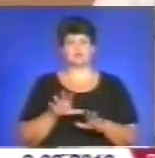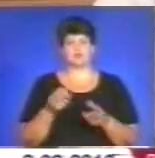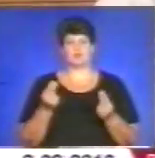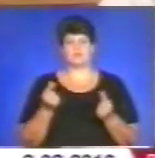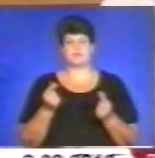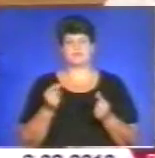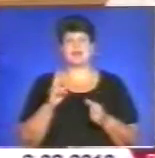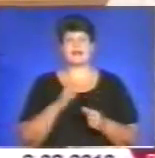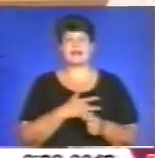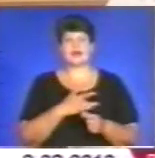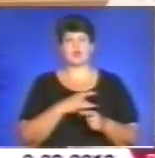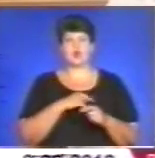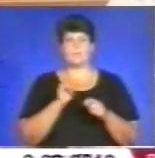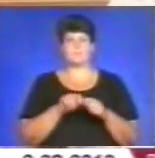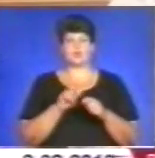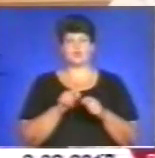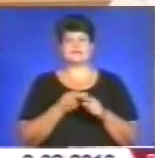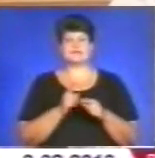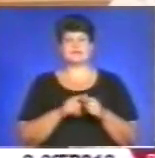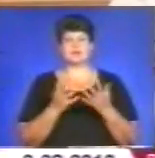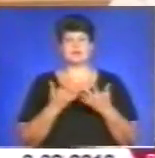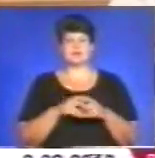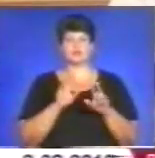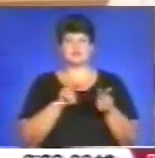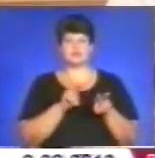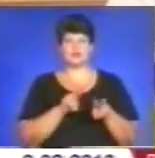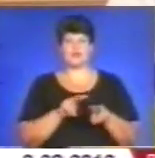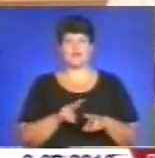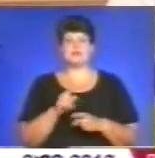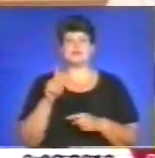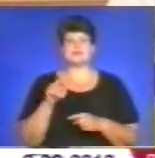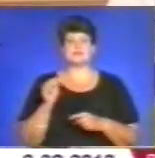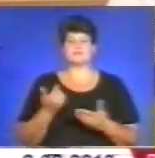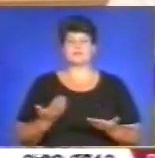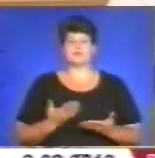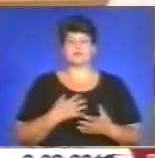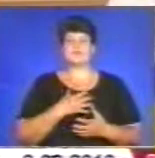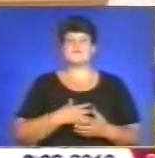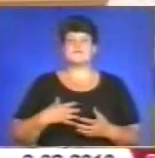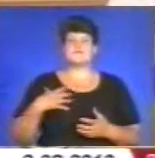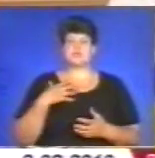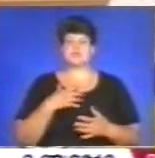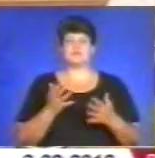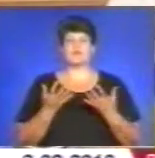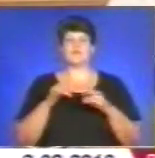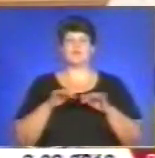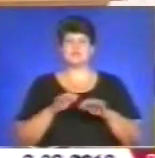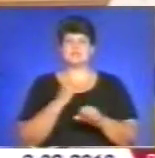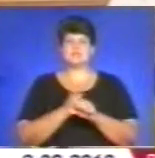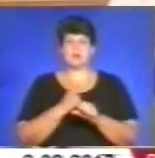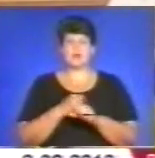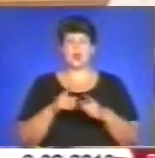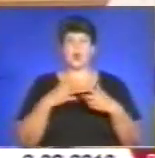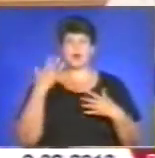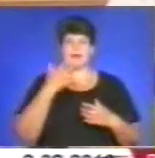Кардіомонітор – це апарат, який буде слідкувати за життєво важливими функціями організму